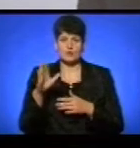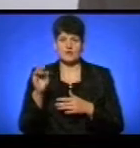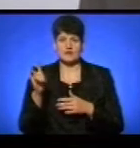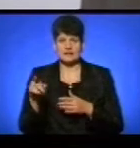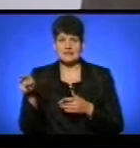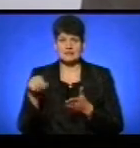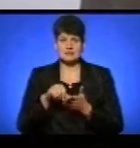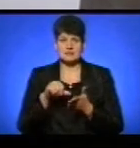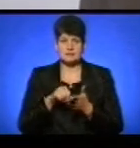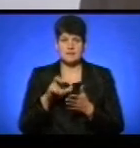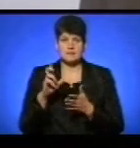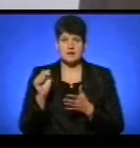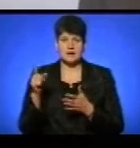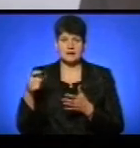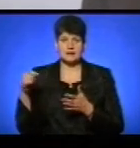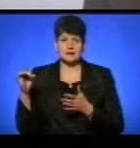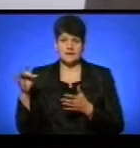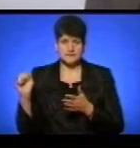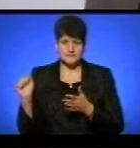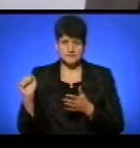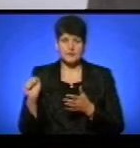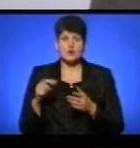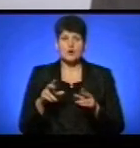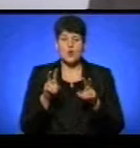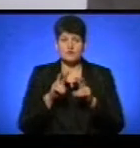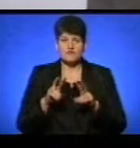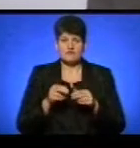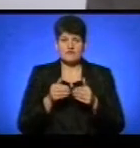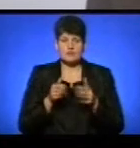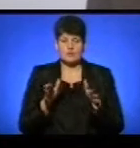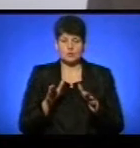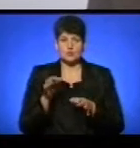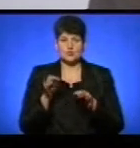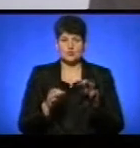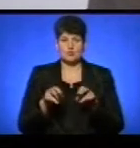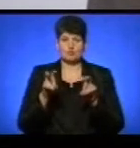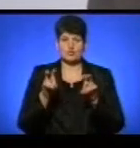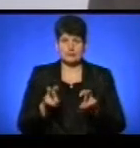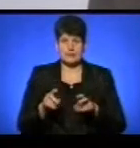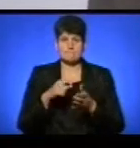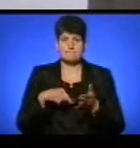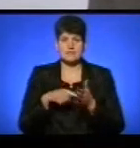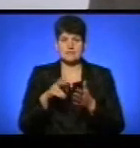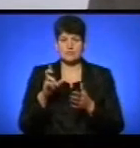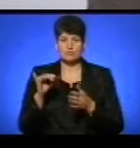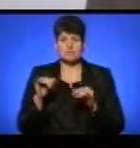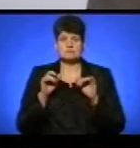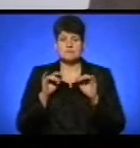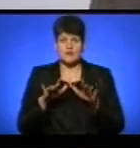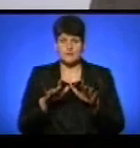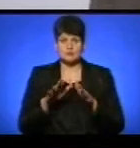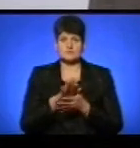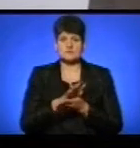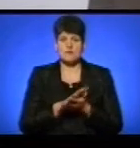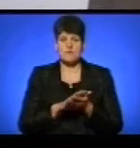представників Бахіра Чудопалова, розглянувши в відкритому судовому засіданні, місті Буччі, справу за позовом